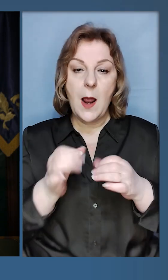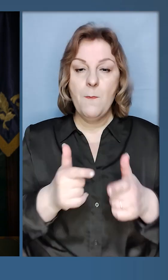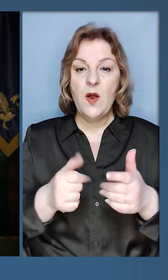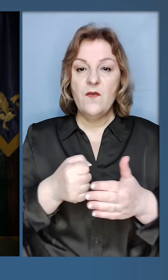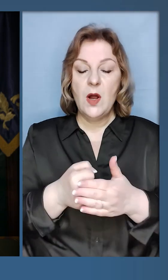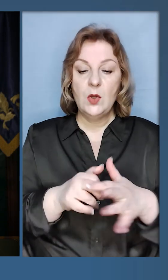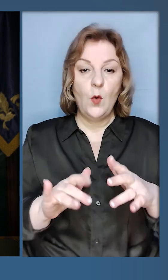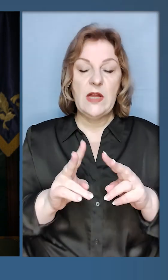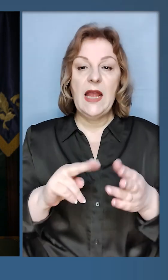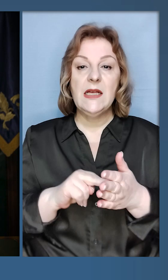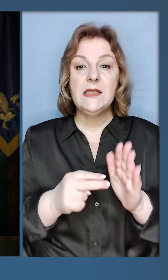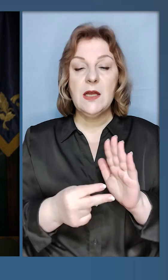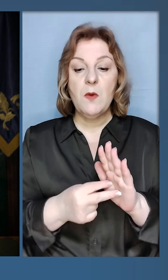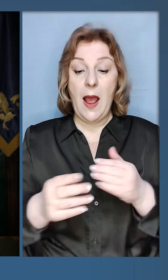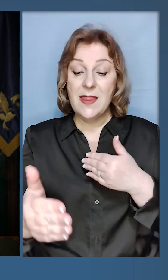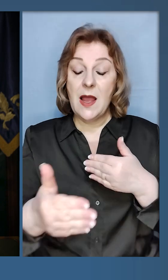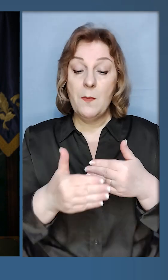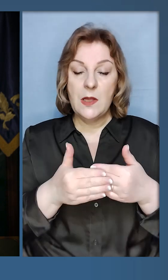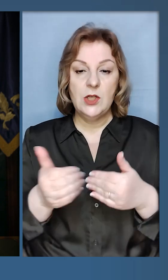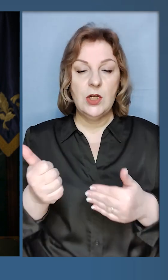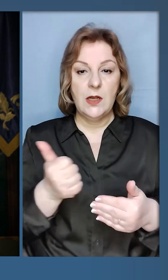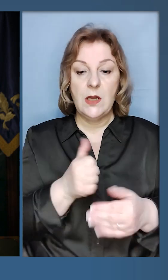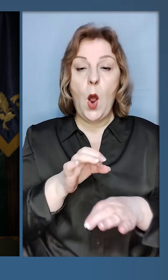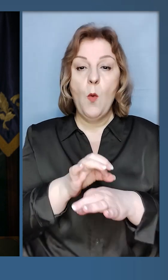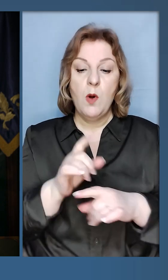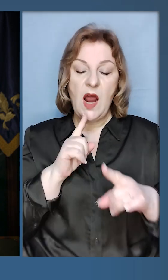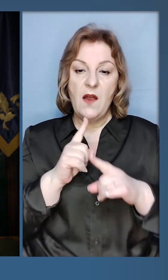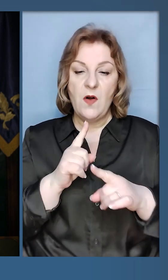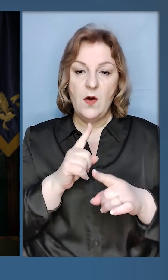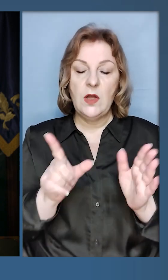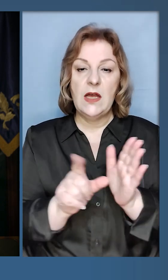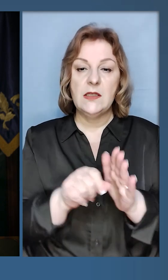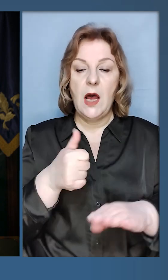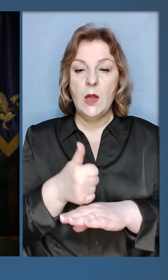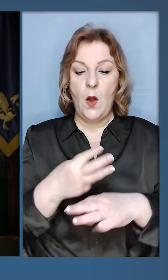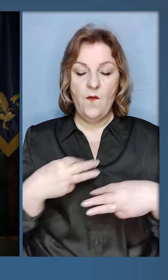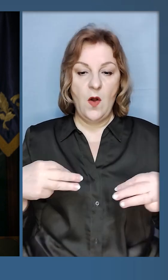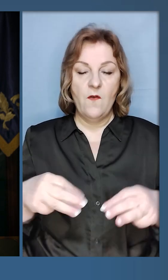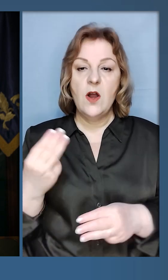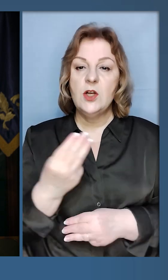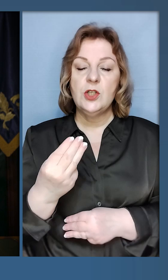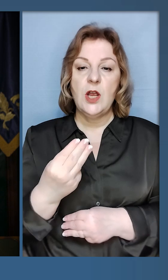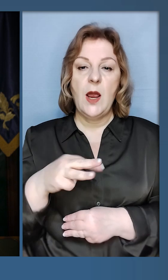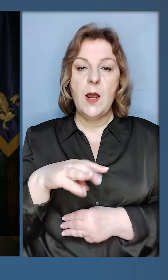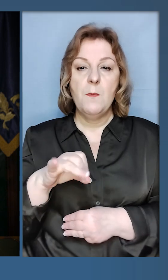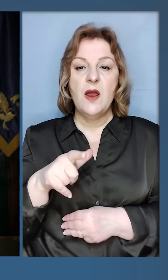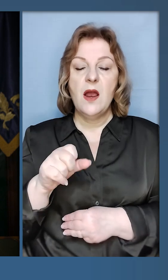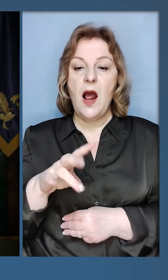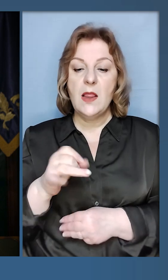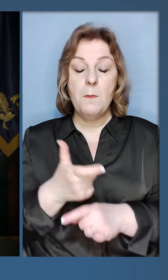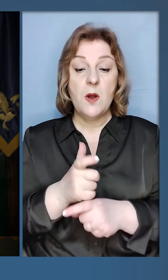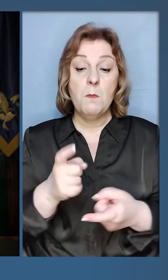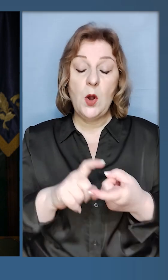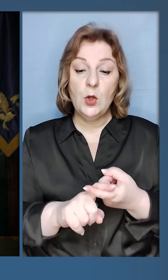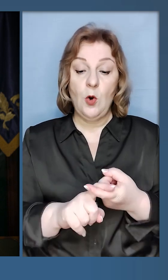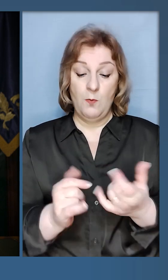та підготовки до заходів, які заплановані на найближчі тижні. Провів нараду з лавою уряду, шмигалем, більш